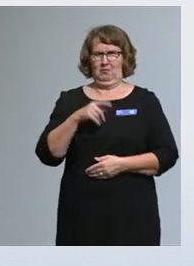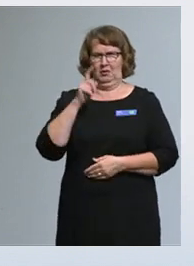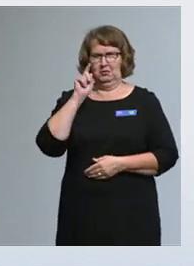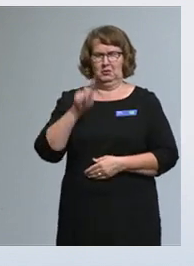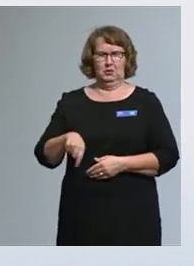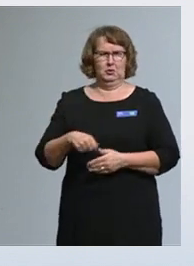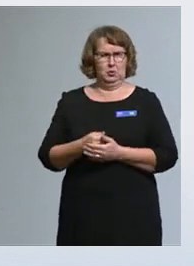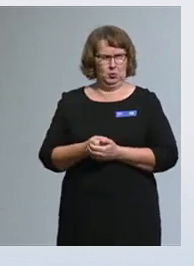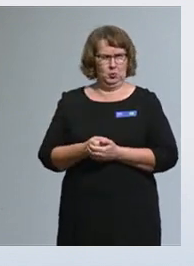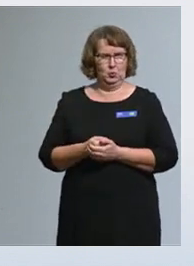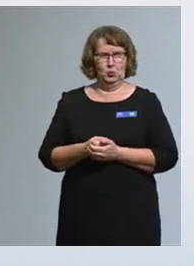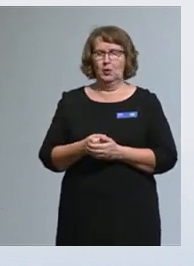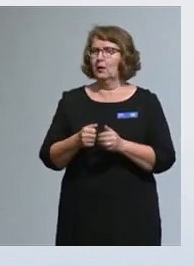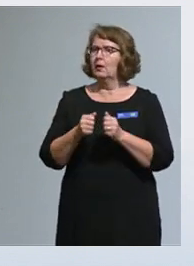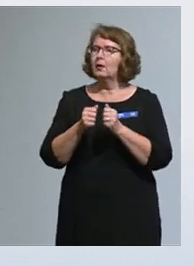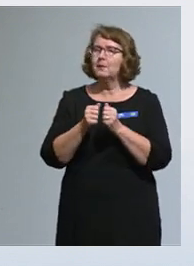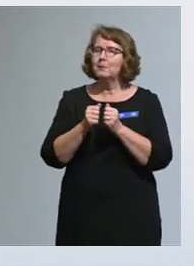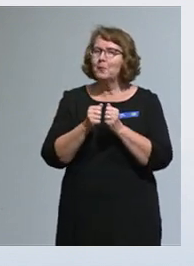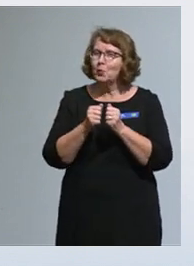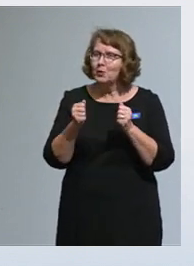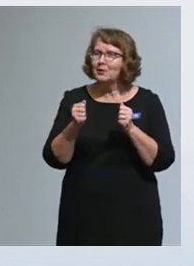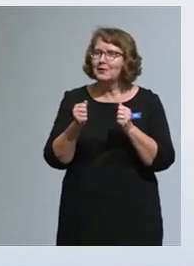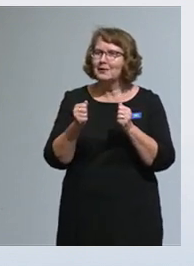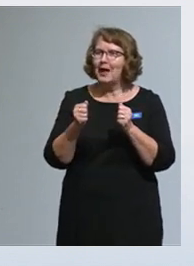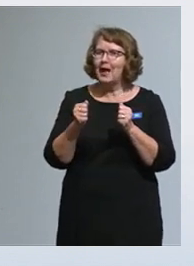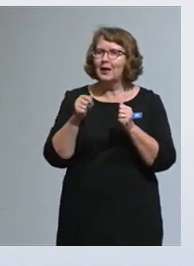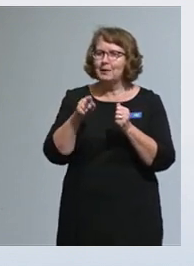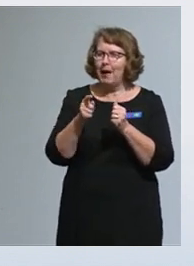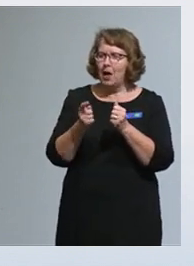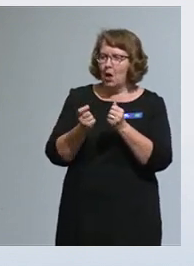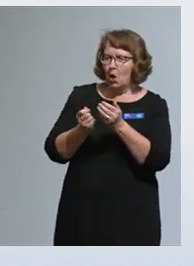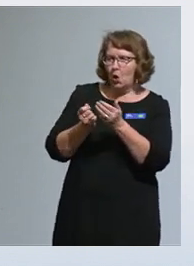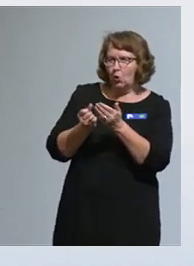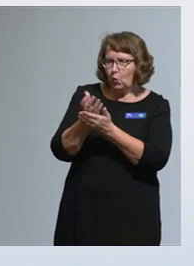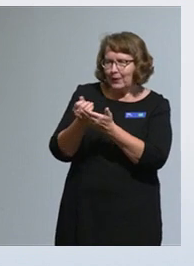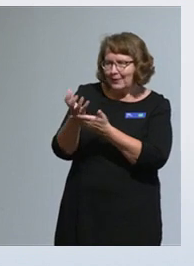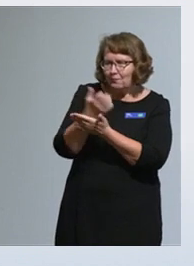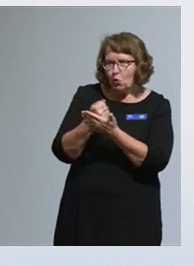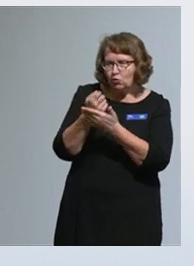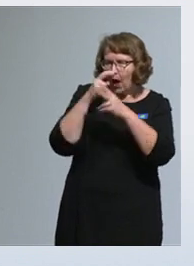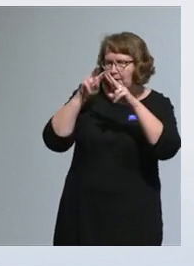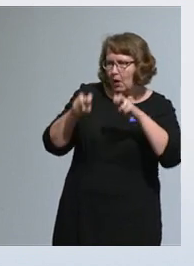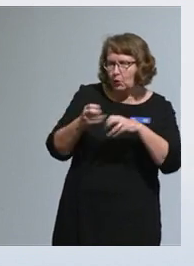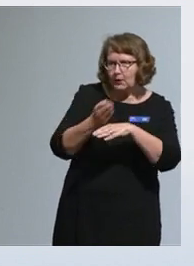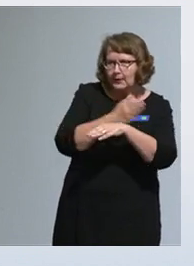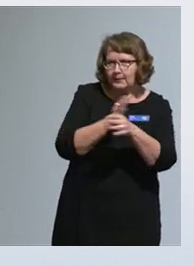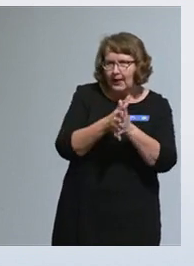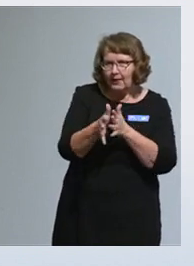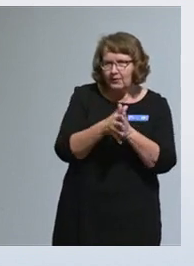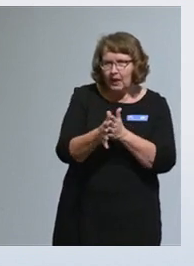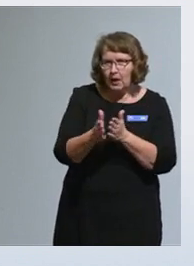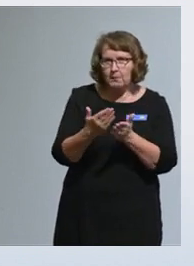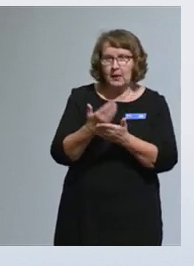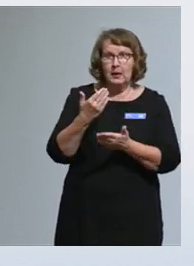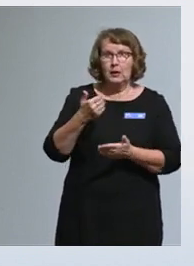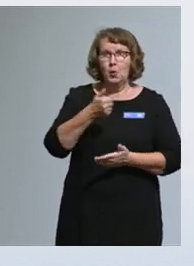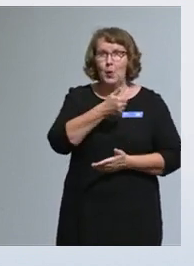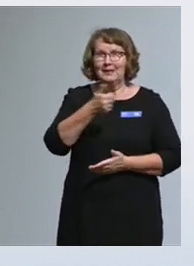tuottavuusanalyysissä selvitimme, niin kävi ilmi, että 900 henkilötyövuotta